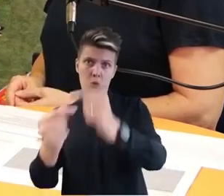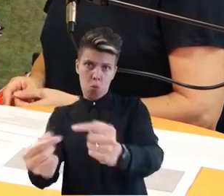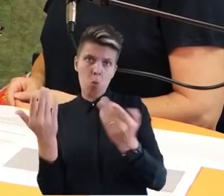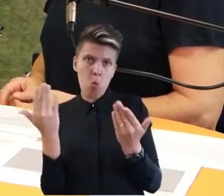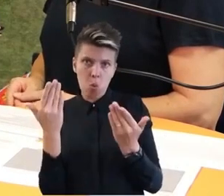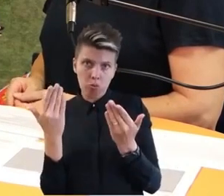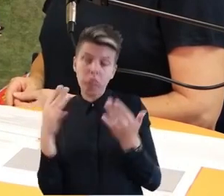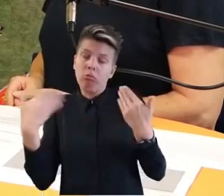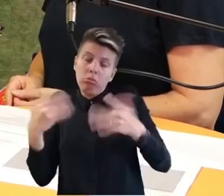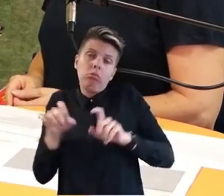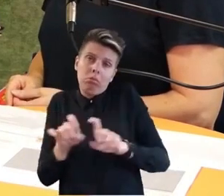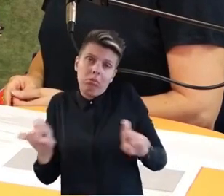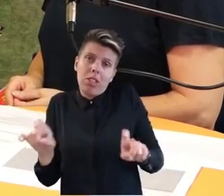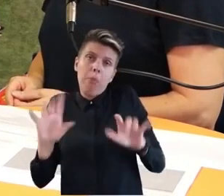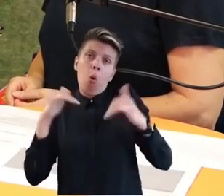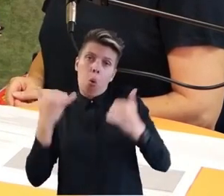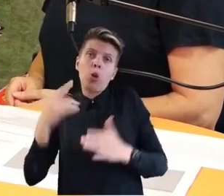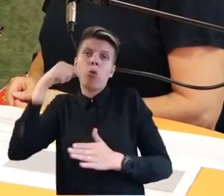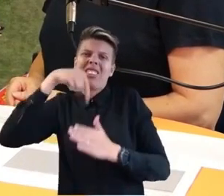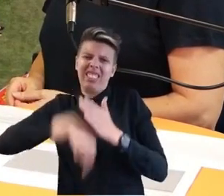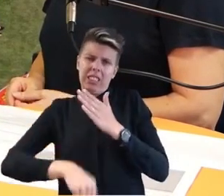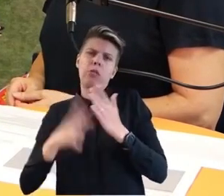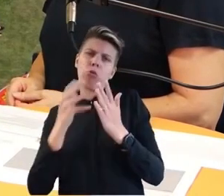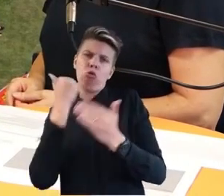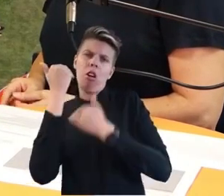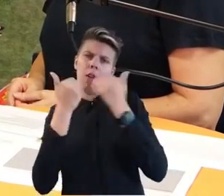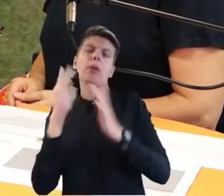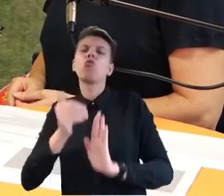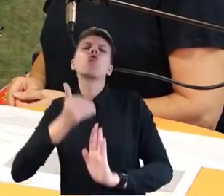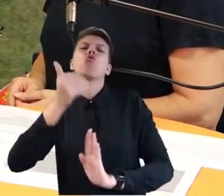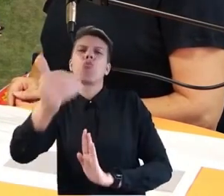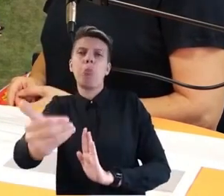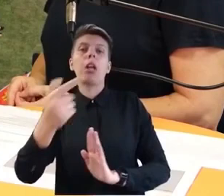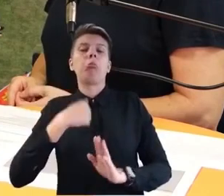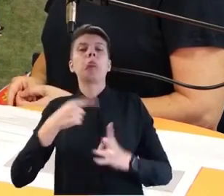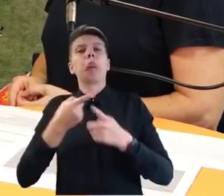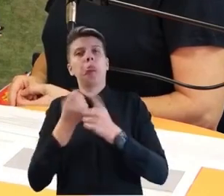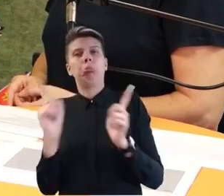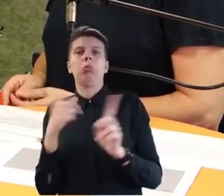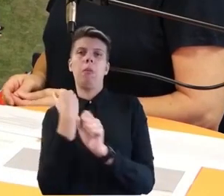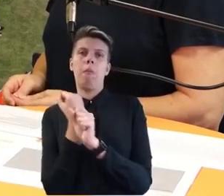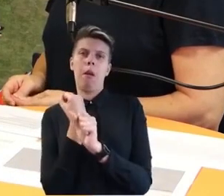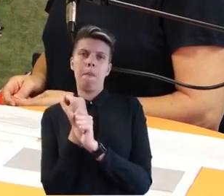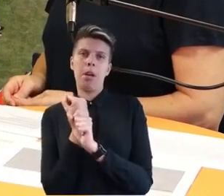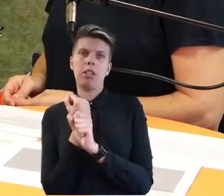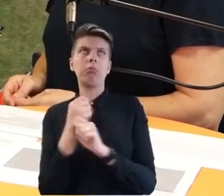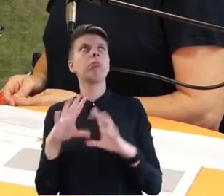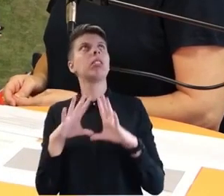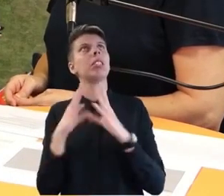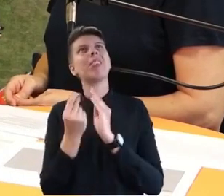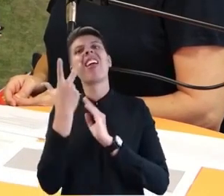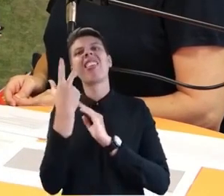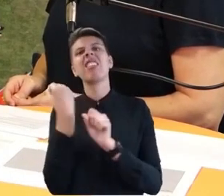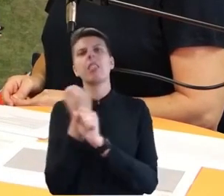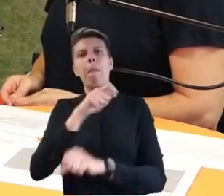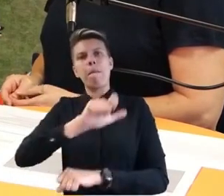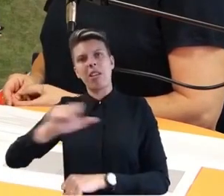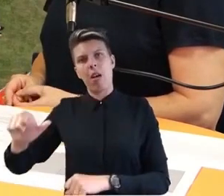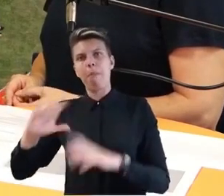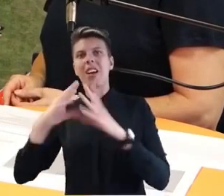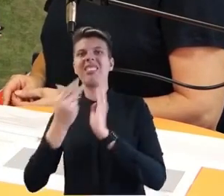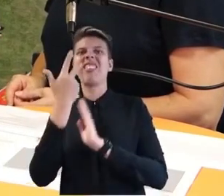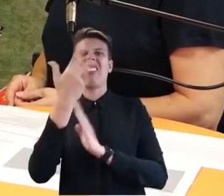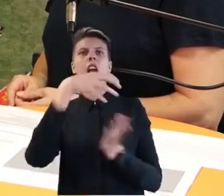hier behandeln wirst. In diesem Bereich sind wir tätig. Wir sind insgesamt 30 Mitarbeiter, verteilt auf drei Standorte,